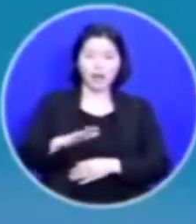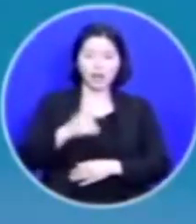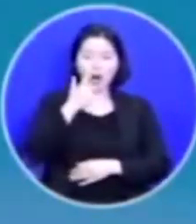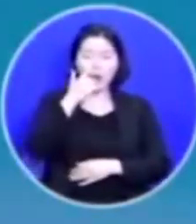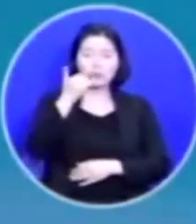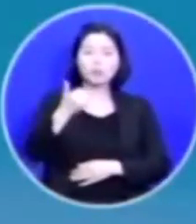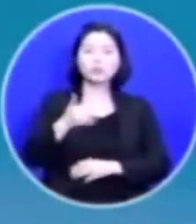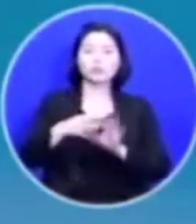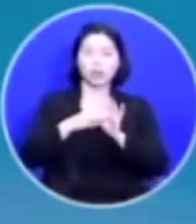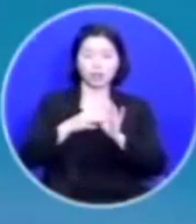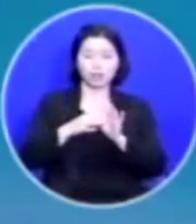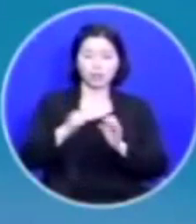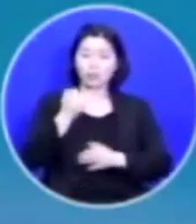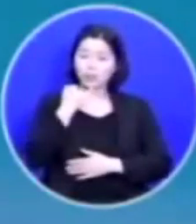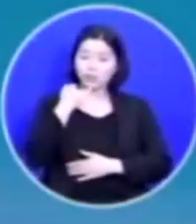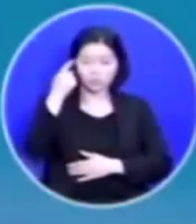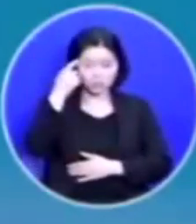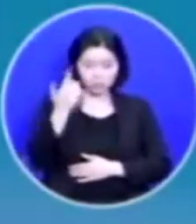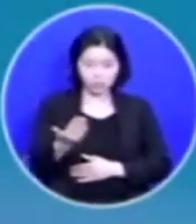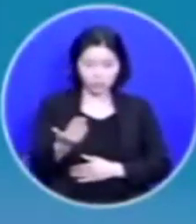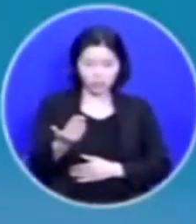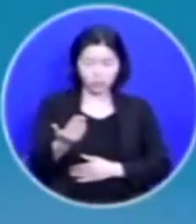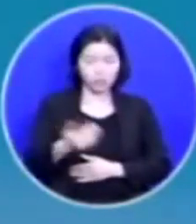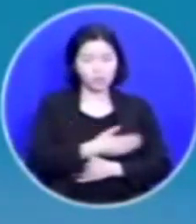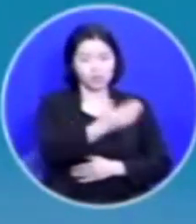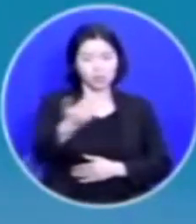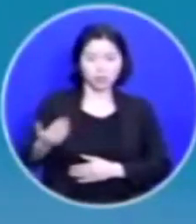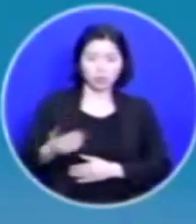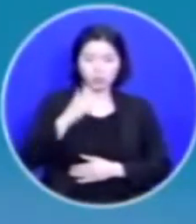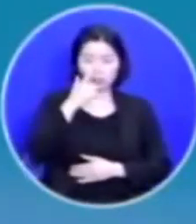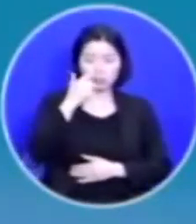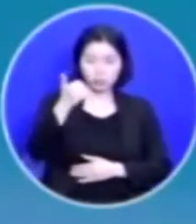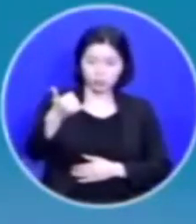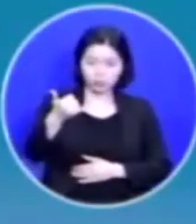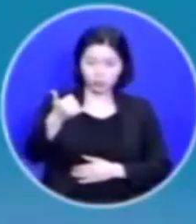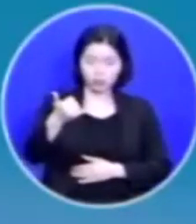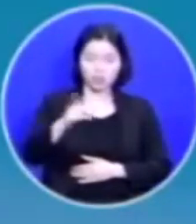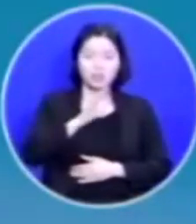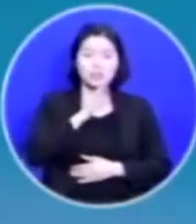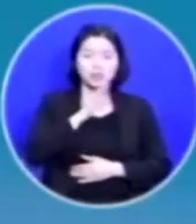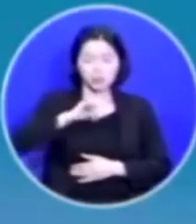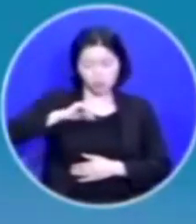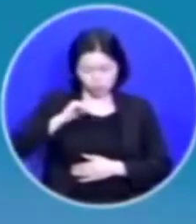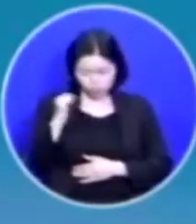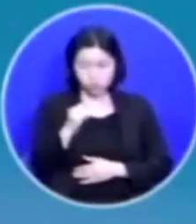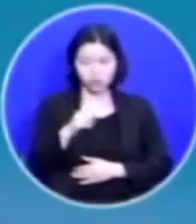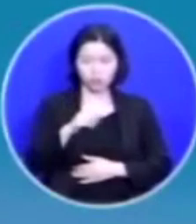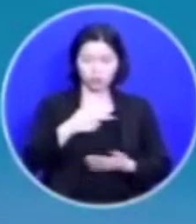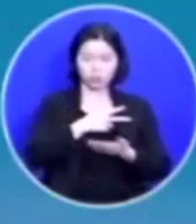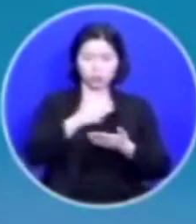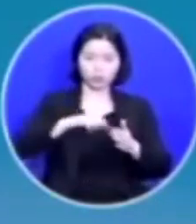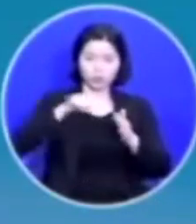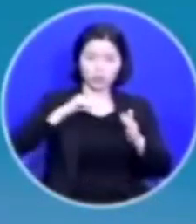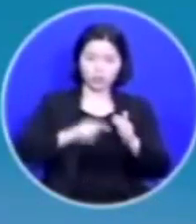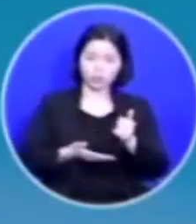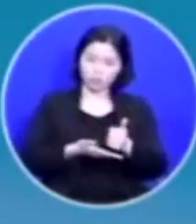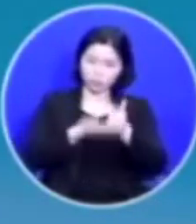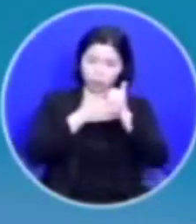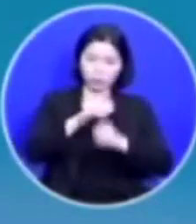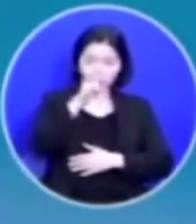관계는 괜찮으십니까? 여러분은 여러분의 부모님 정말 순종하고 주안해서 공경하십니까?